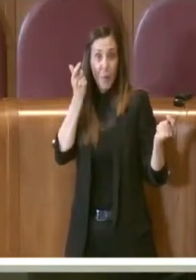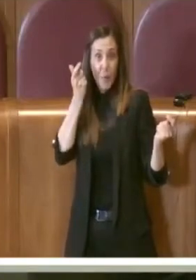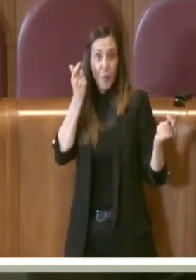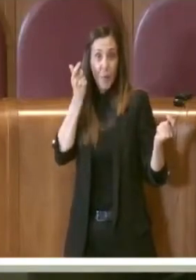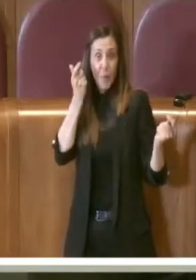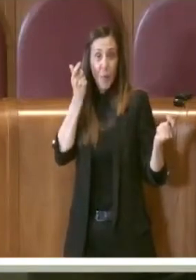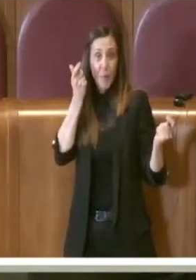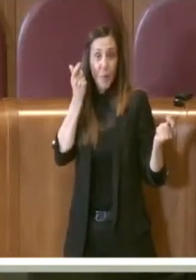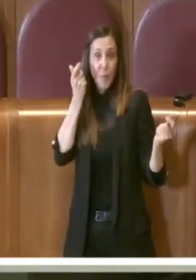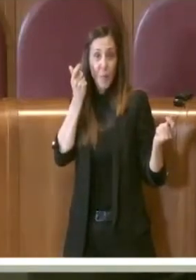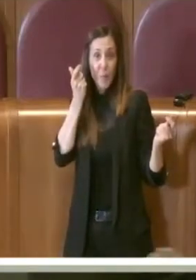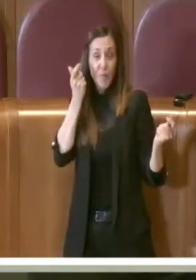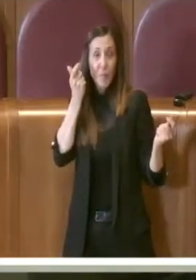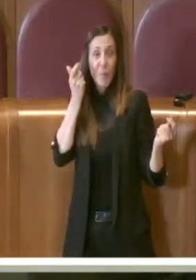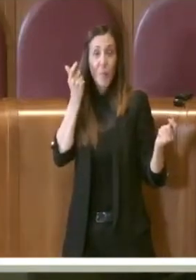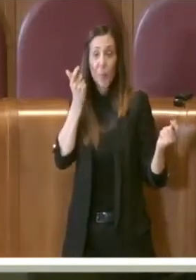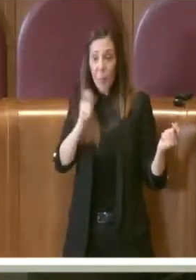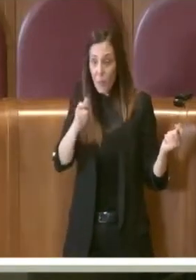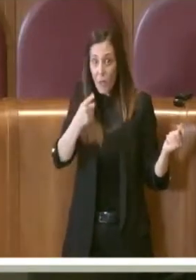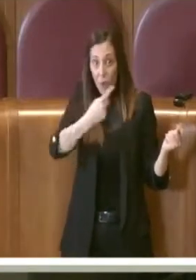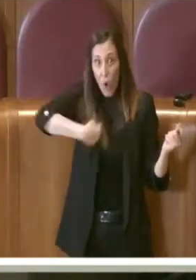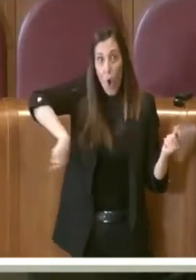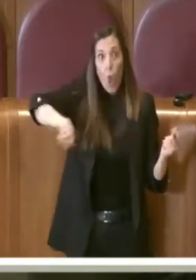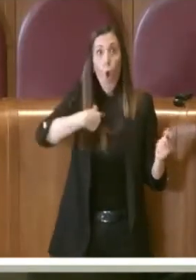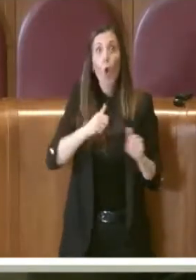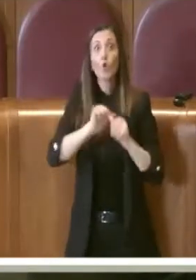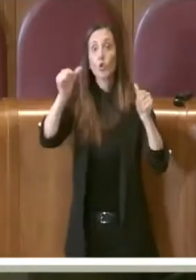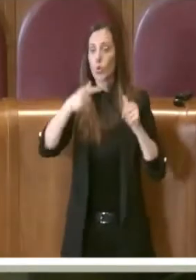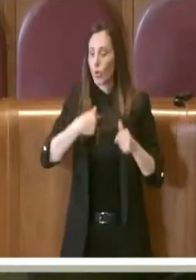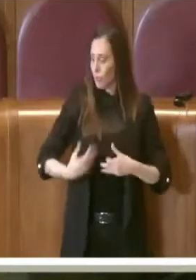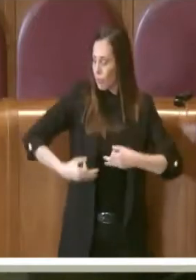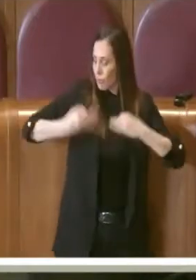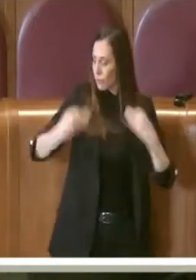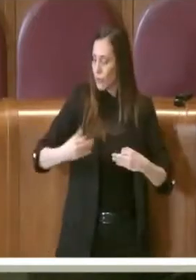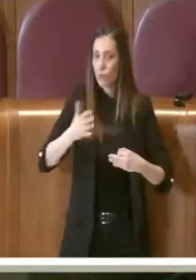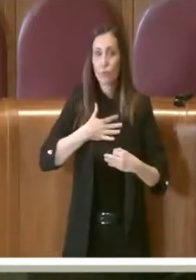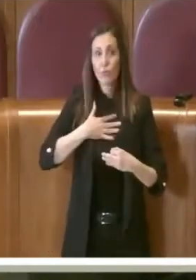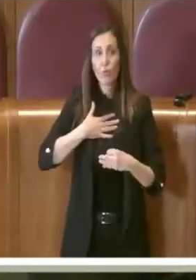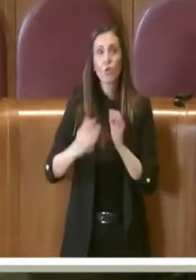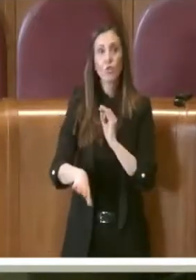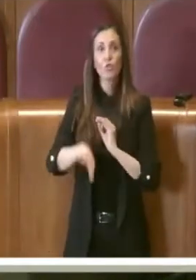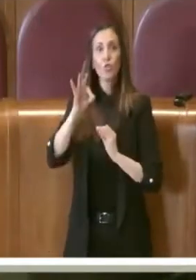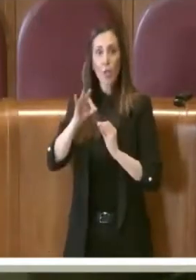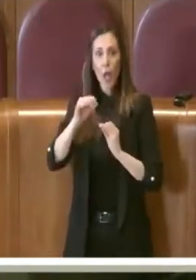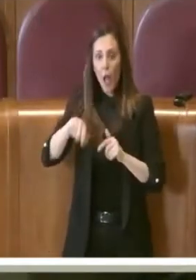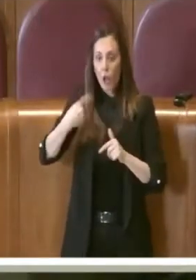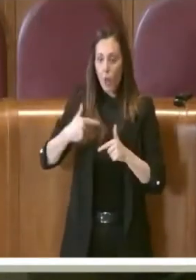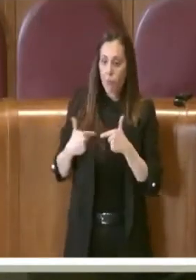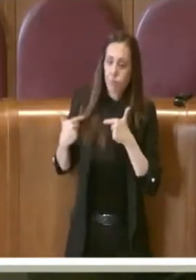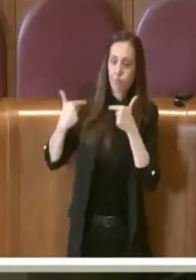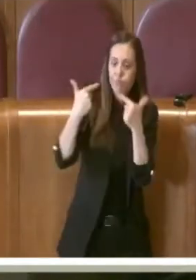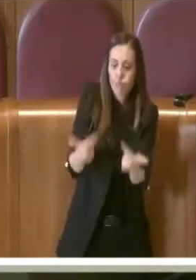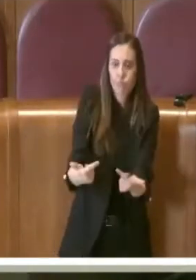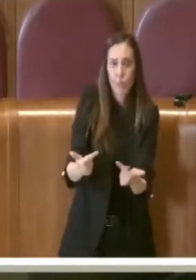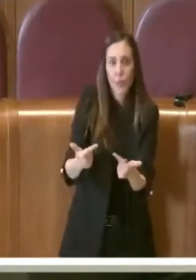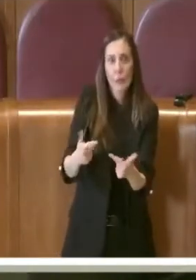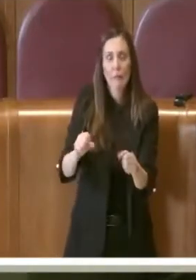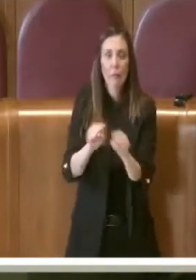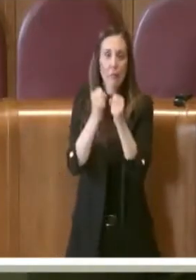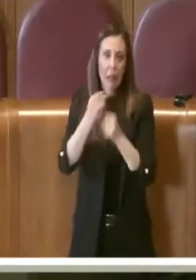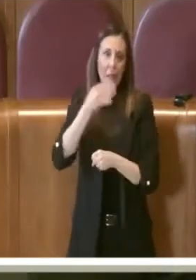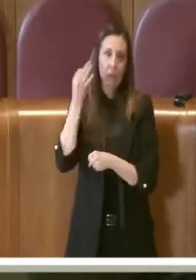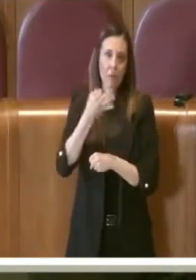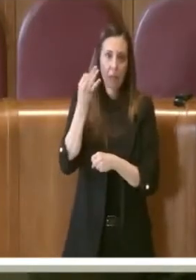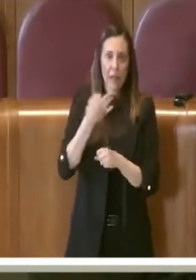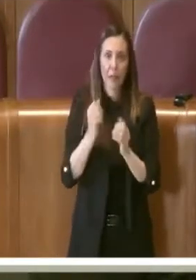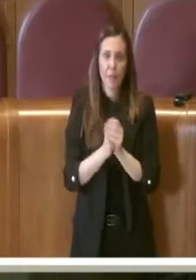solamente noi con le nostre decisioni che poi ricadono sempre su di loro. Allora in